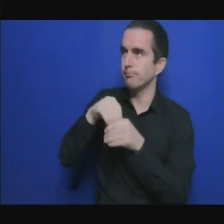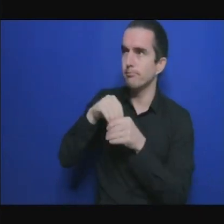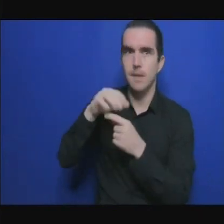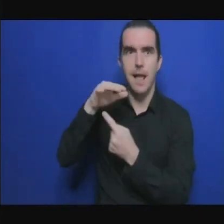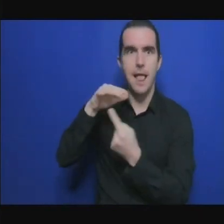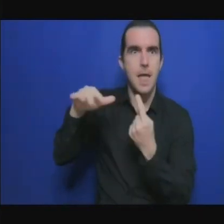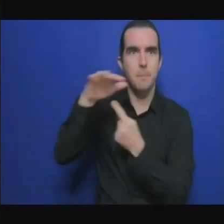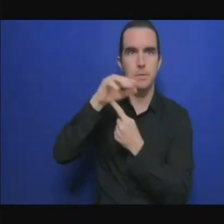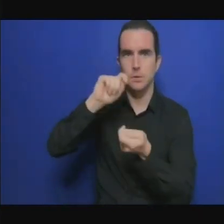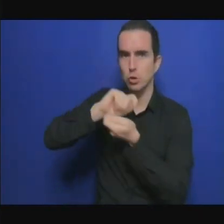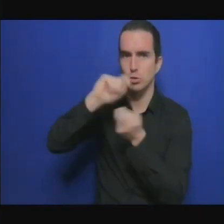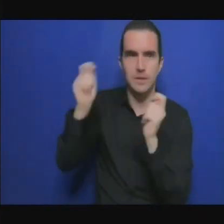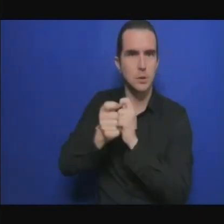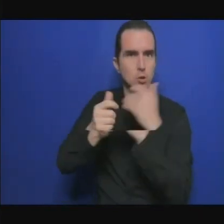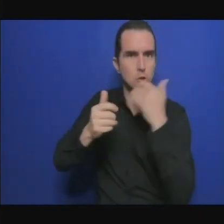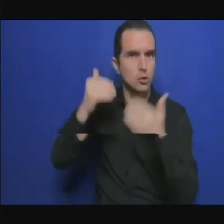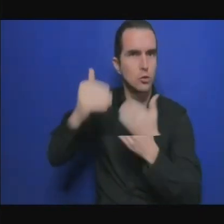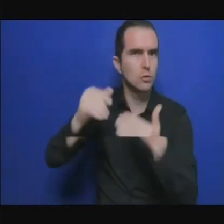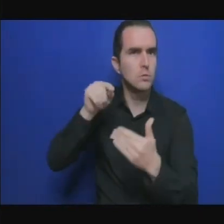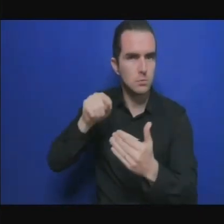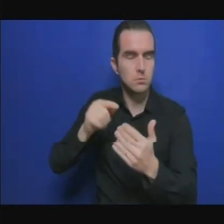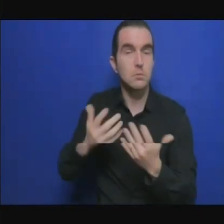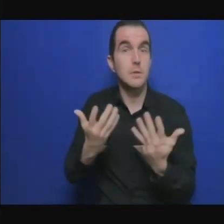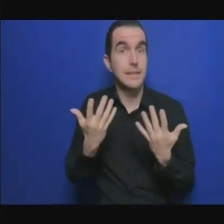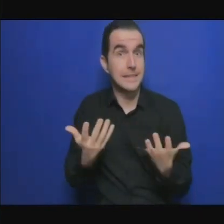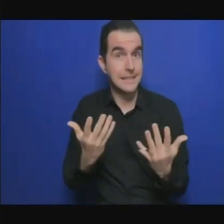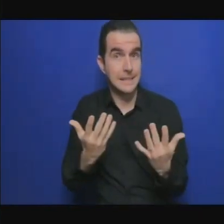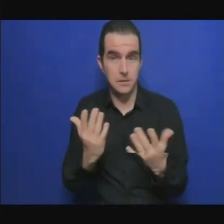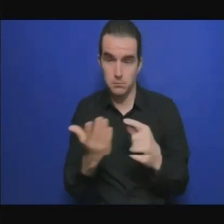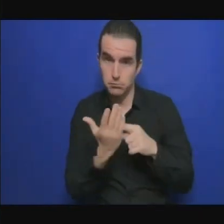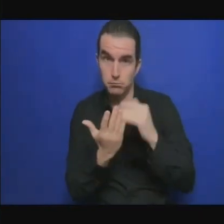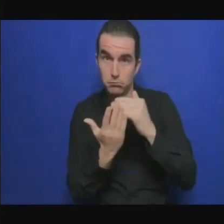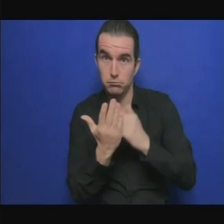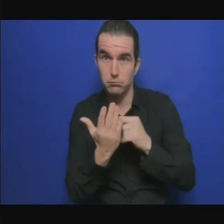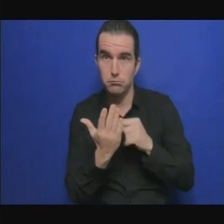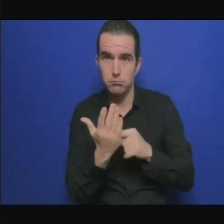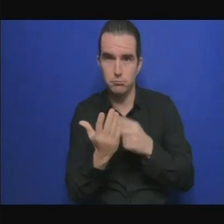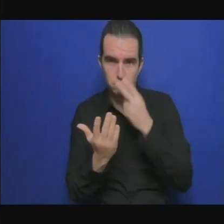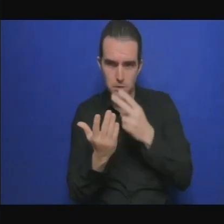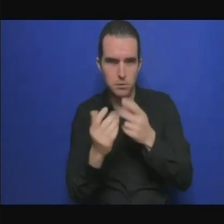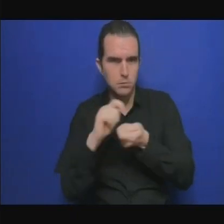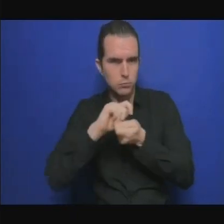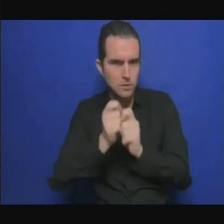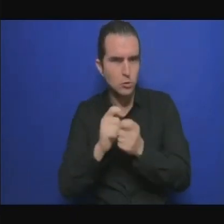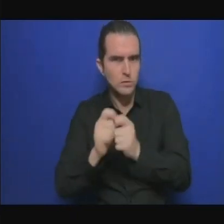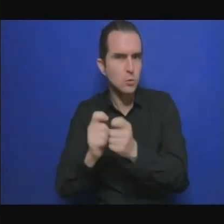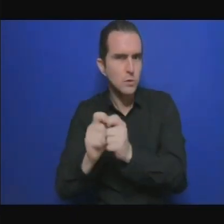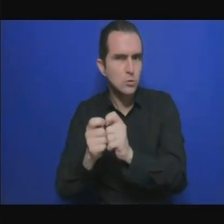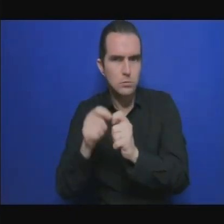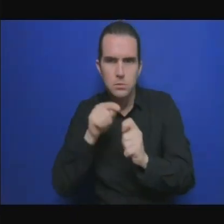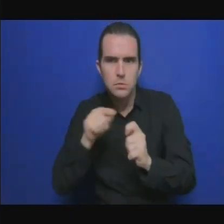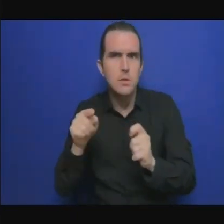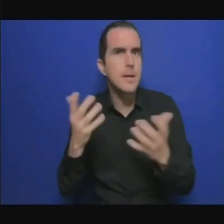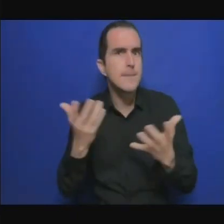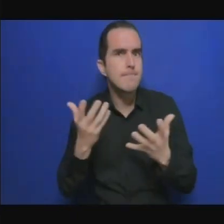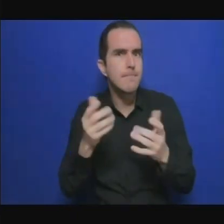justement respecter l'accord de Paris, il faut un changement de paradigme, il faut une transition